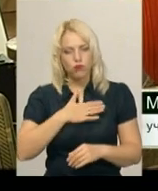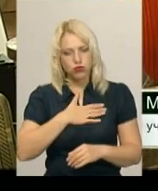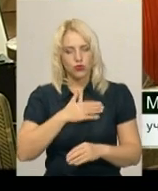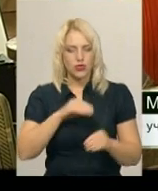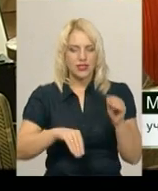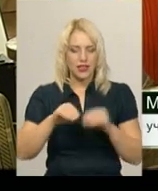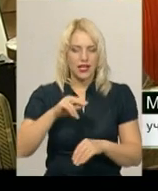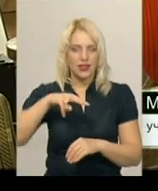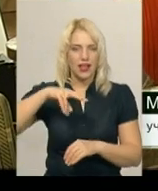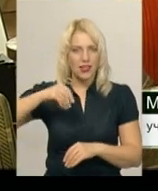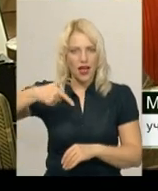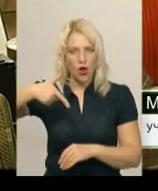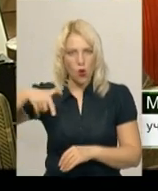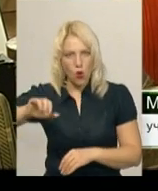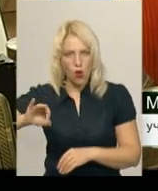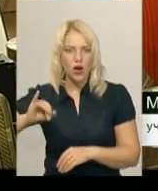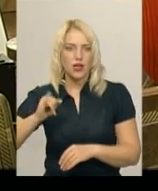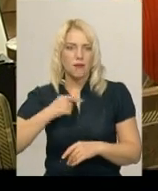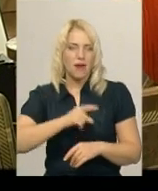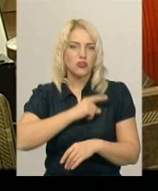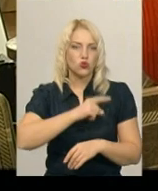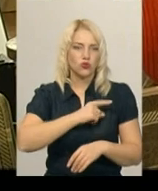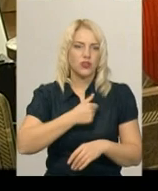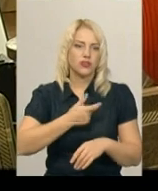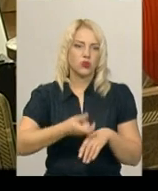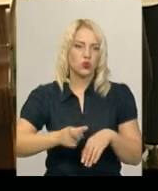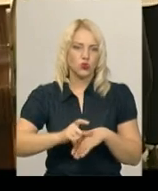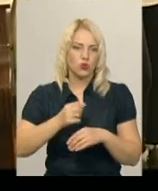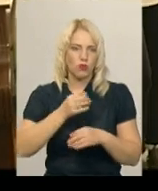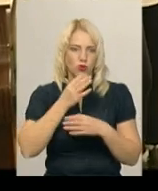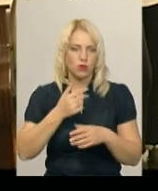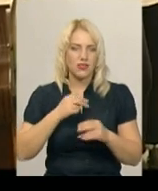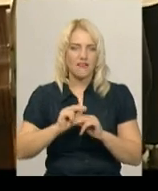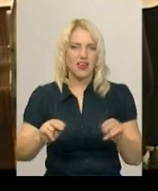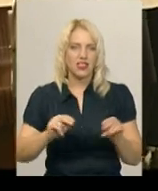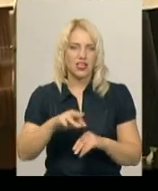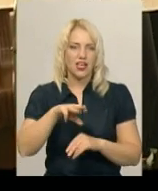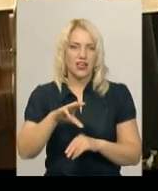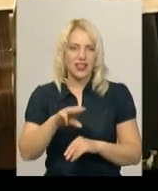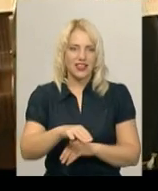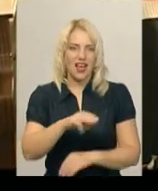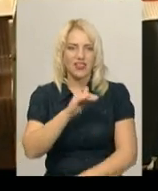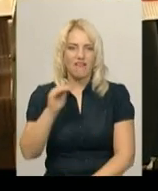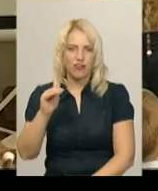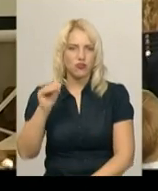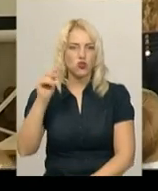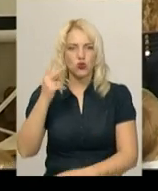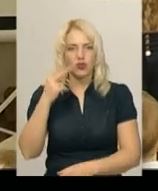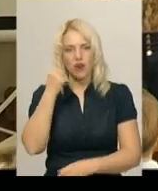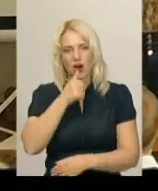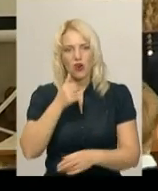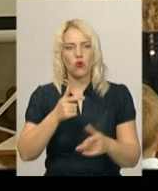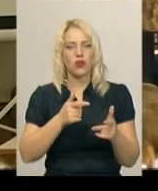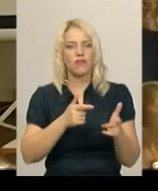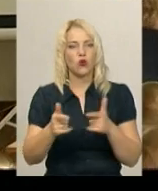з «Лего» і майструвати. Мені це дуже подобається. Викладачка Тетяна Гащук два роки займається виготовленням